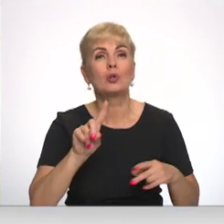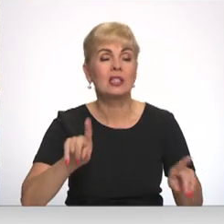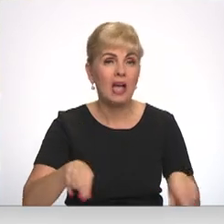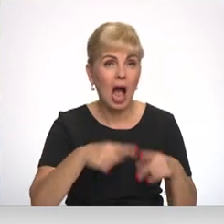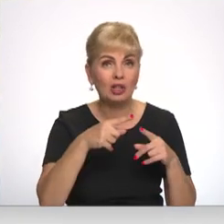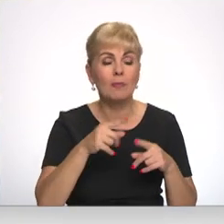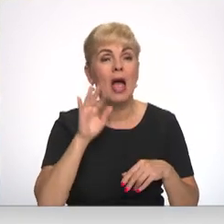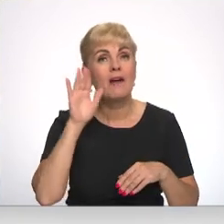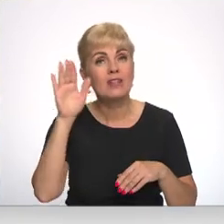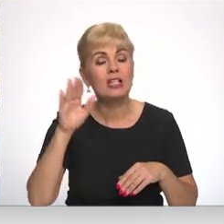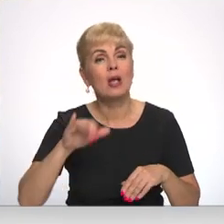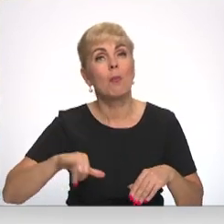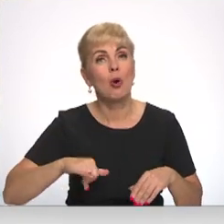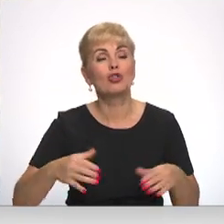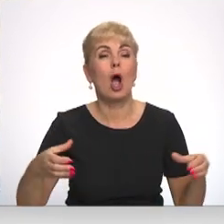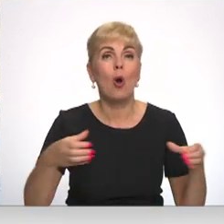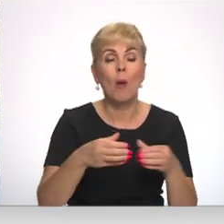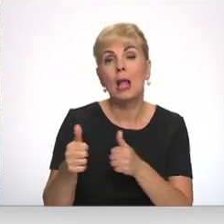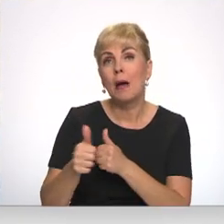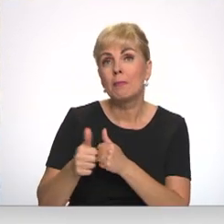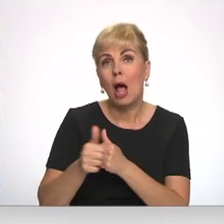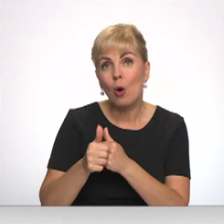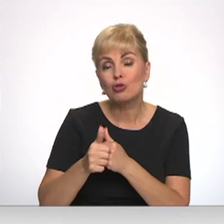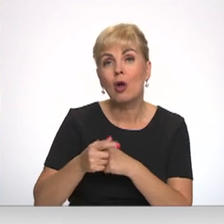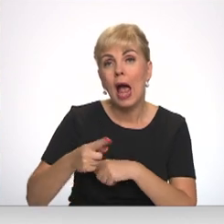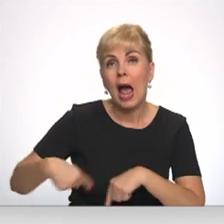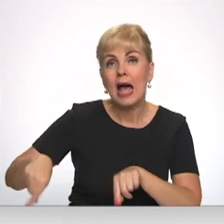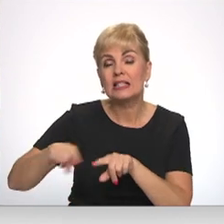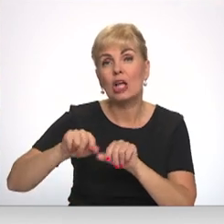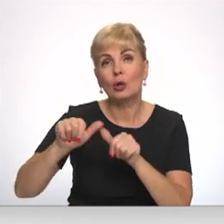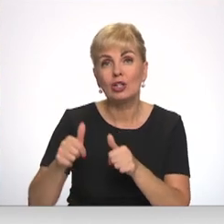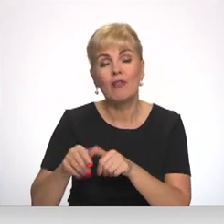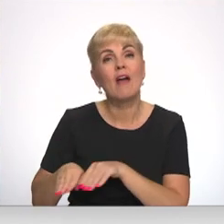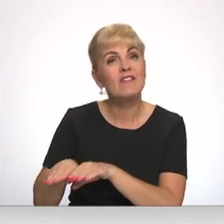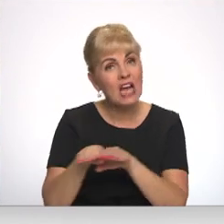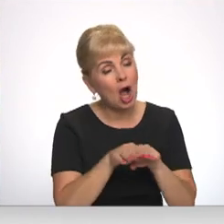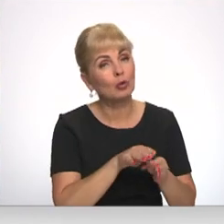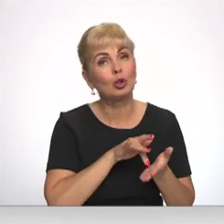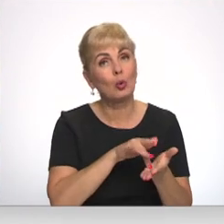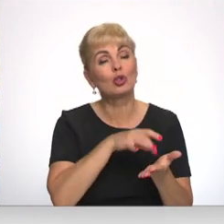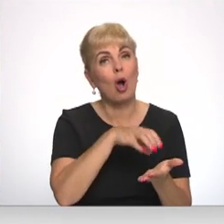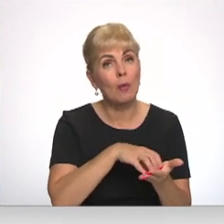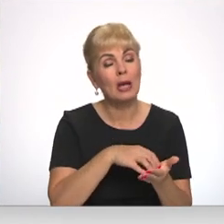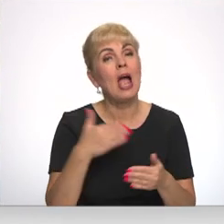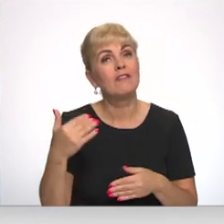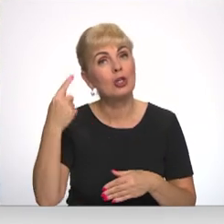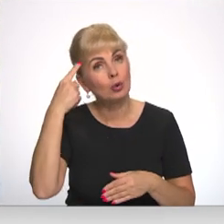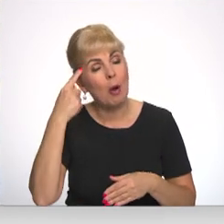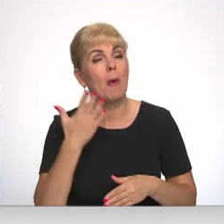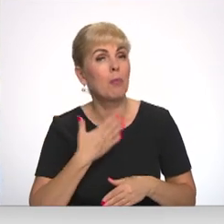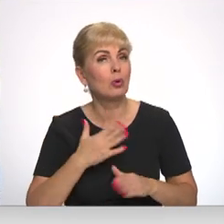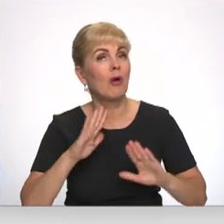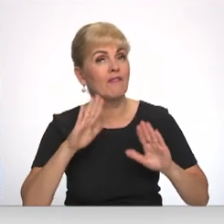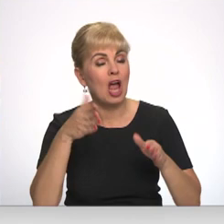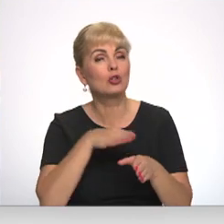esot visa muižas kompleksa un blakus esošā lielautas sazāri izveidošana par vienot turismu objektu, ko viņa prāt visveiksmīgāk